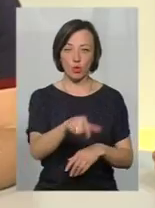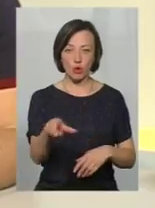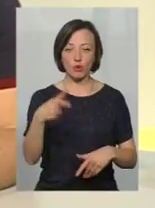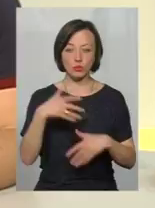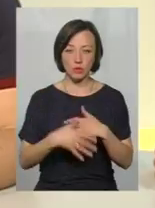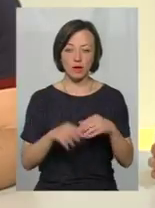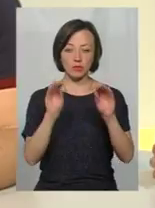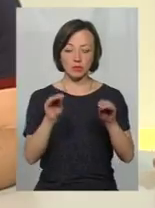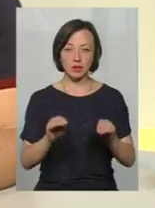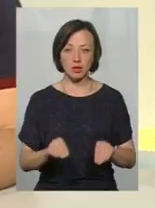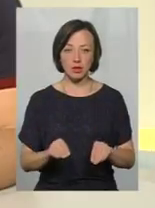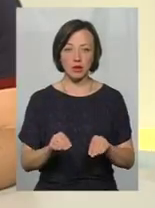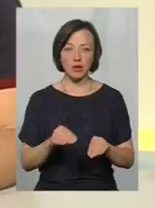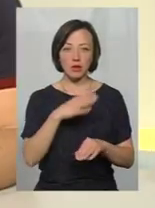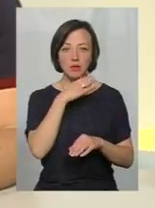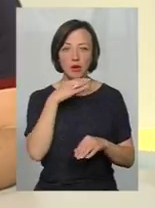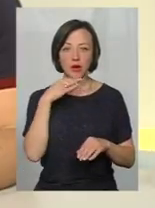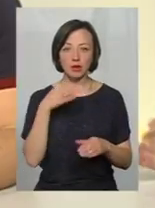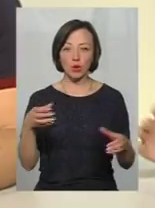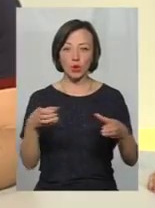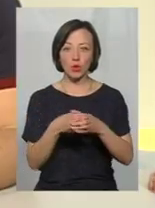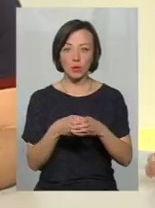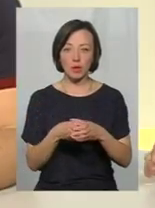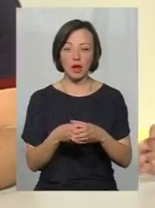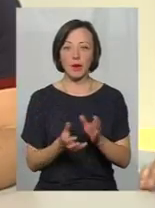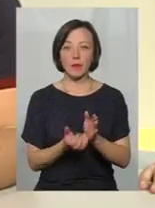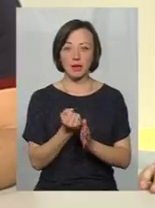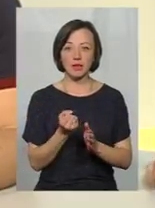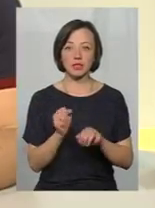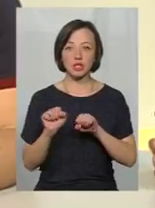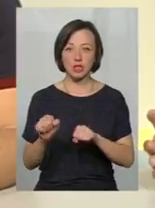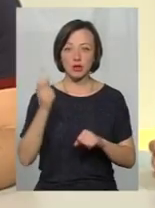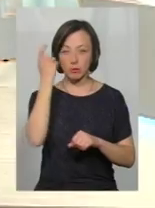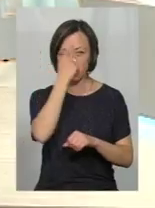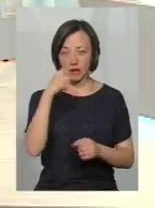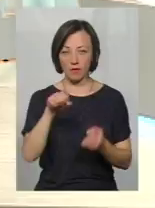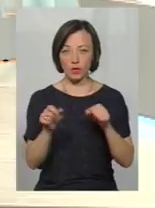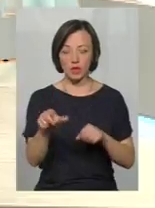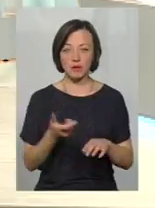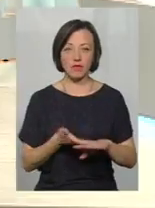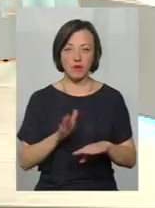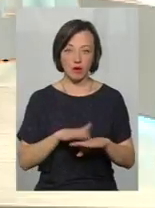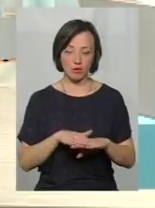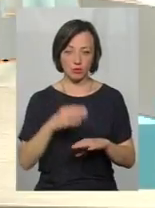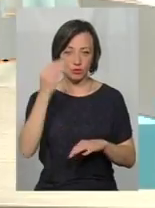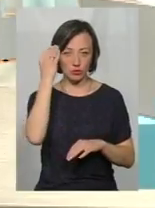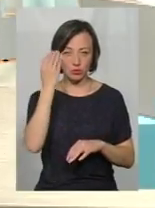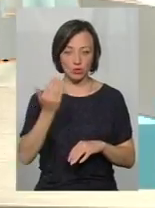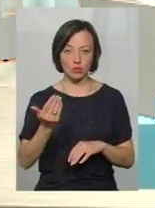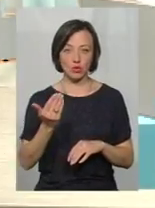ми складаємо матеріали, і приходить велика група підтримок, і захищають навіть нетверезих водіїв, то це досить важко, навіть з точки зору